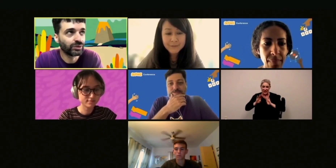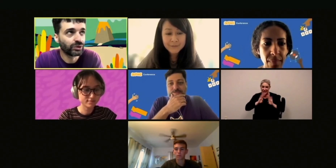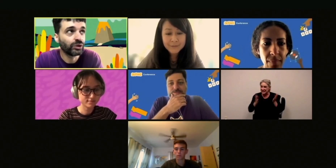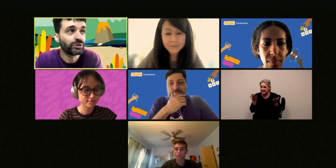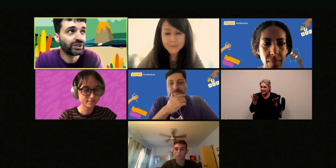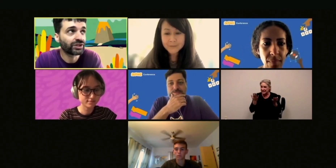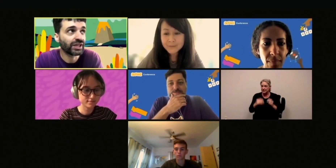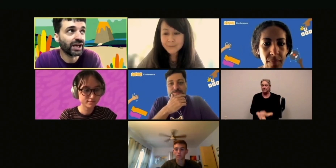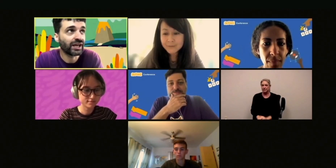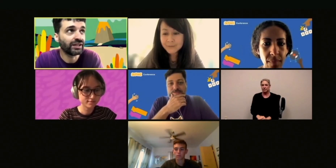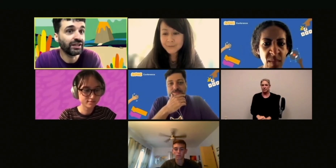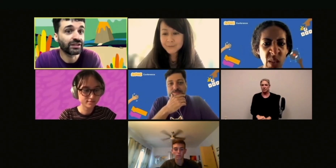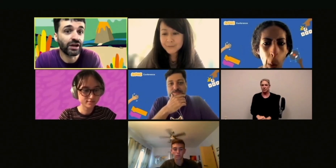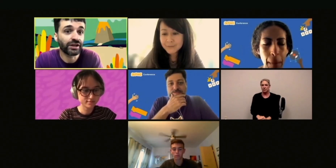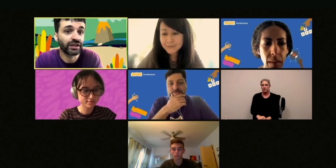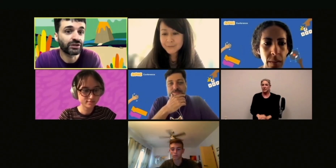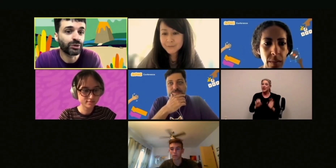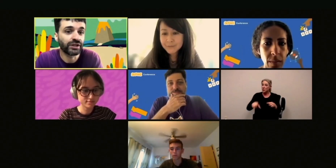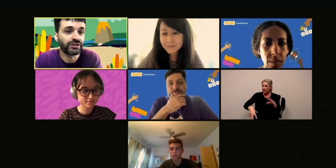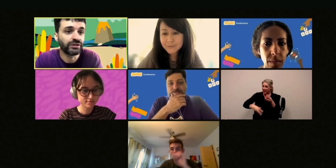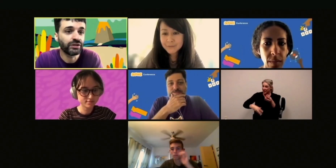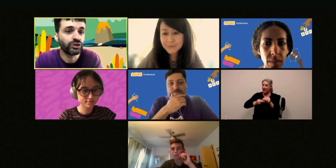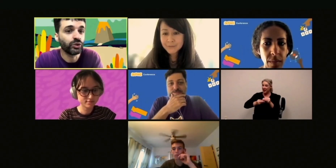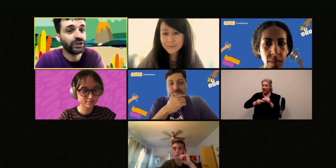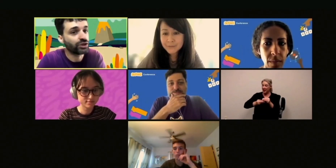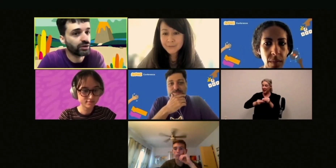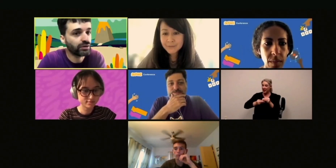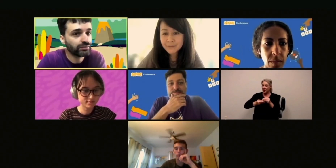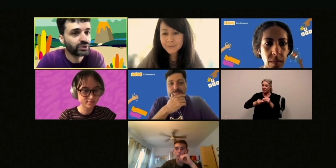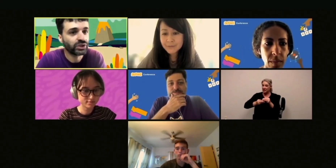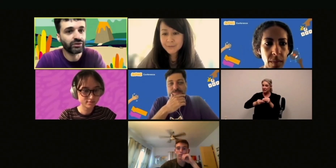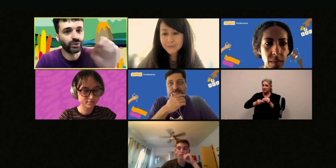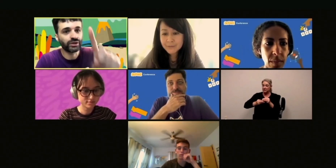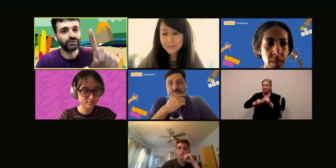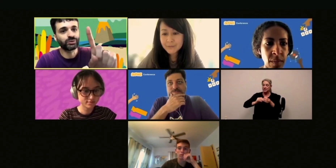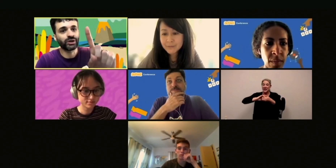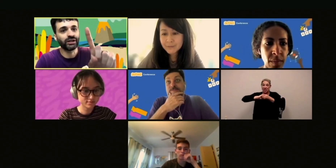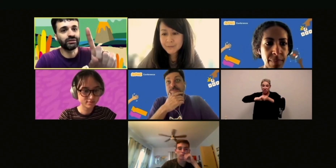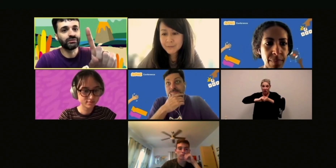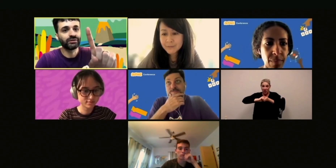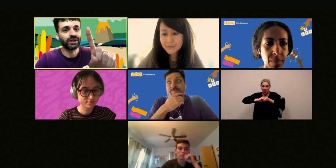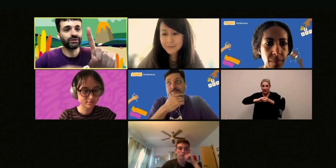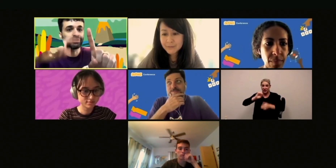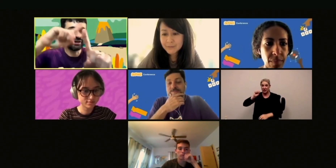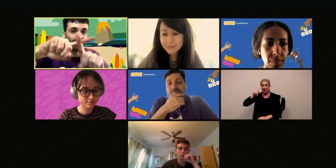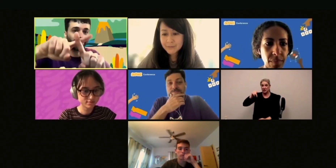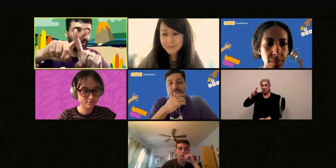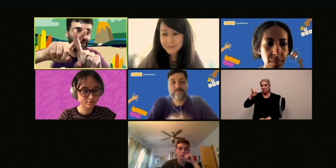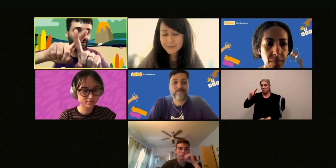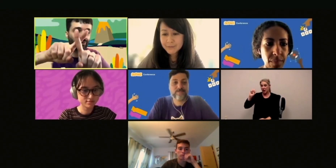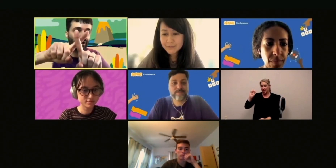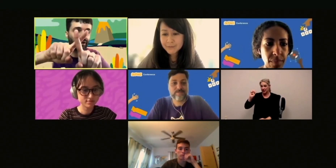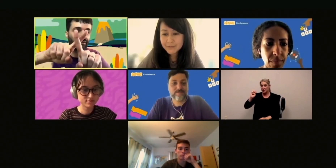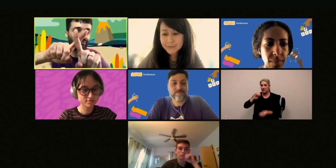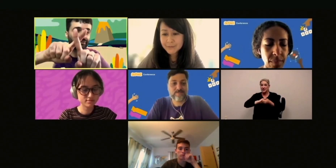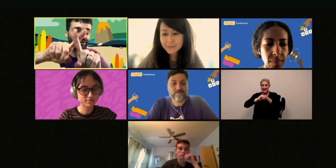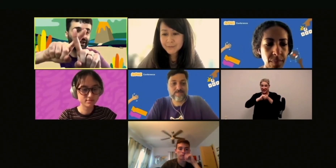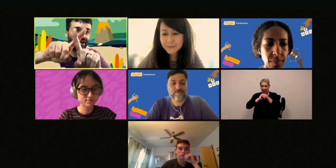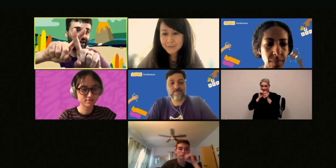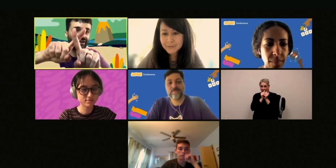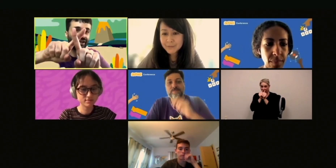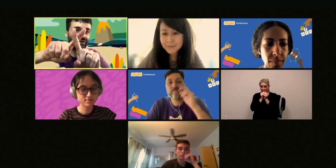nell'aula dove si muove perché potrebbe essere un po' confuso magari anche il contorno